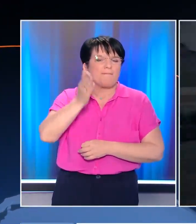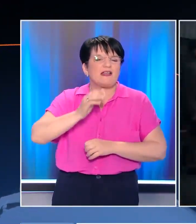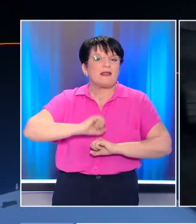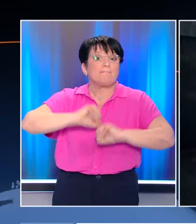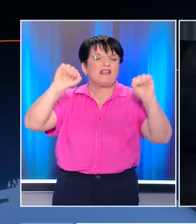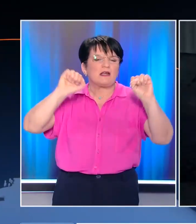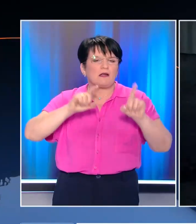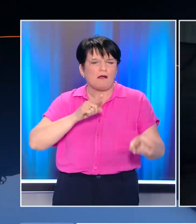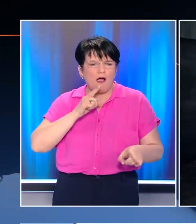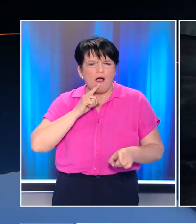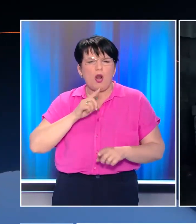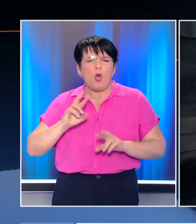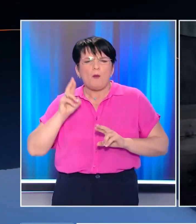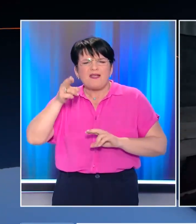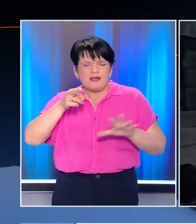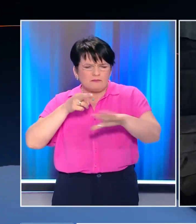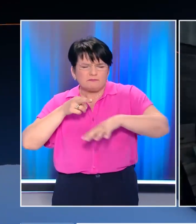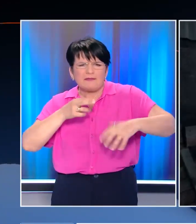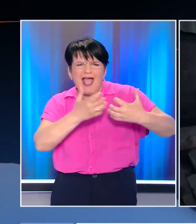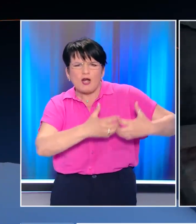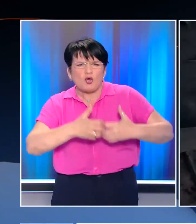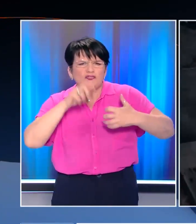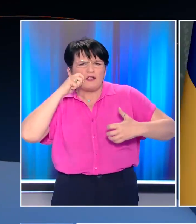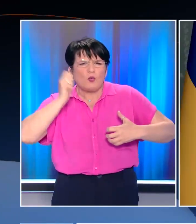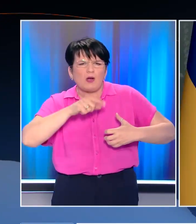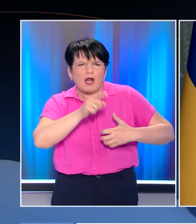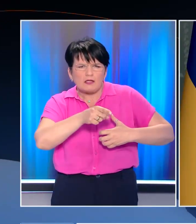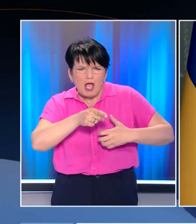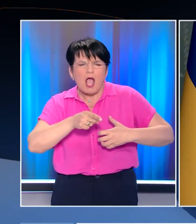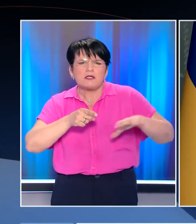όσο το Κιέβο εντοπίζει ρωσικούς πυράβλους πάνω από πυρηνικά εργοστάσια στην Ουκρανία.